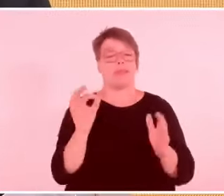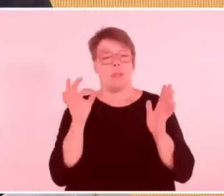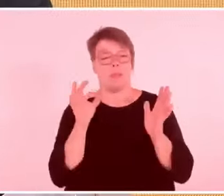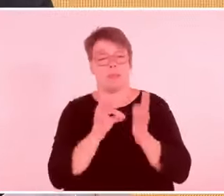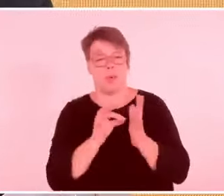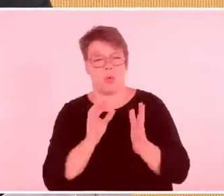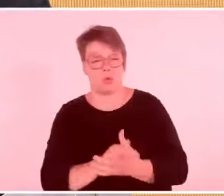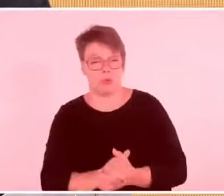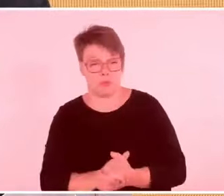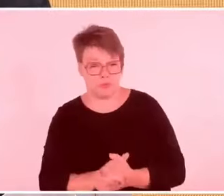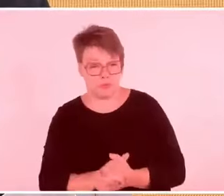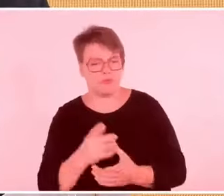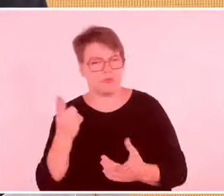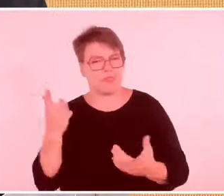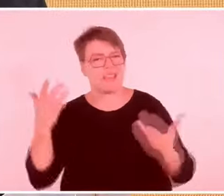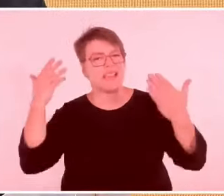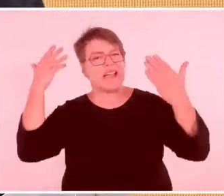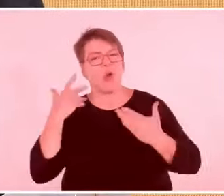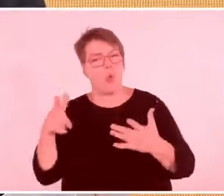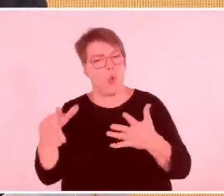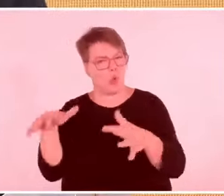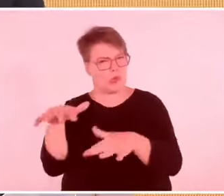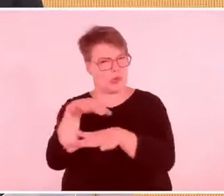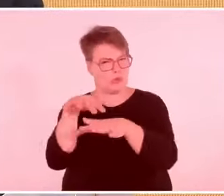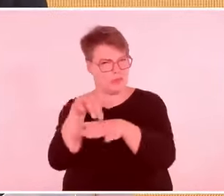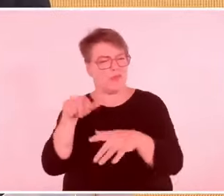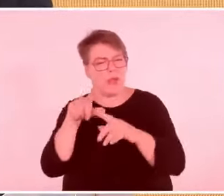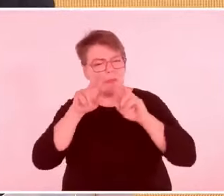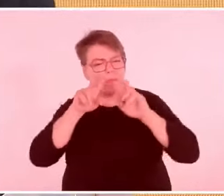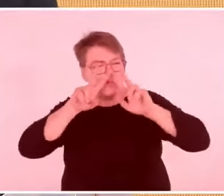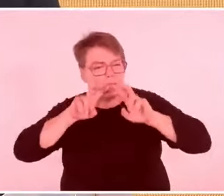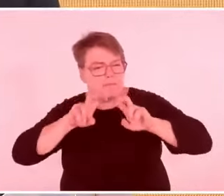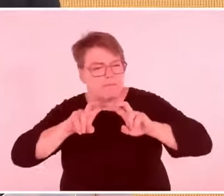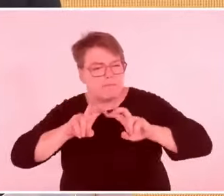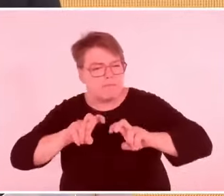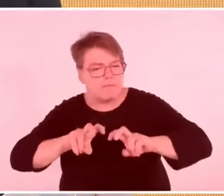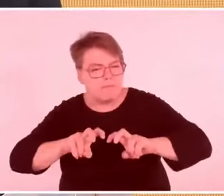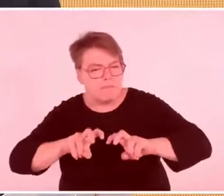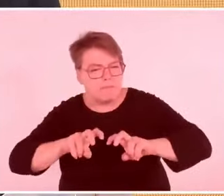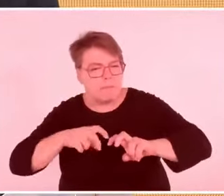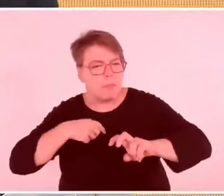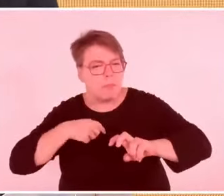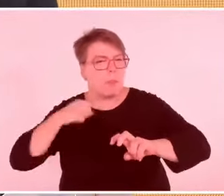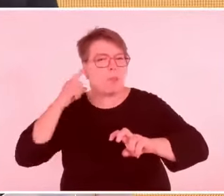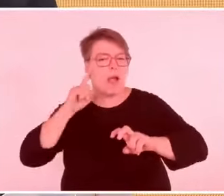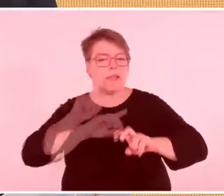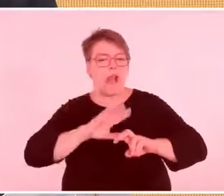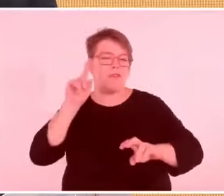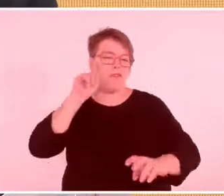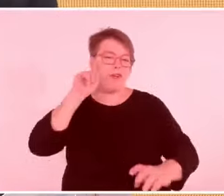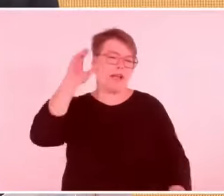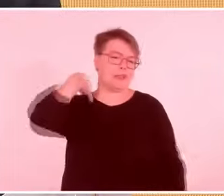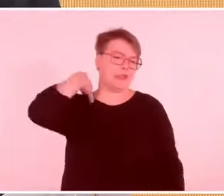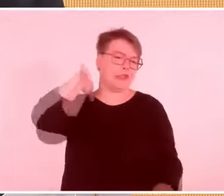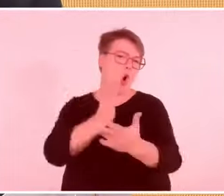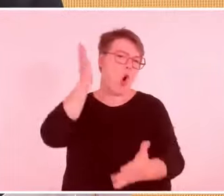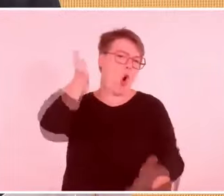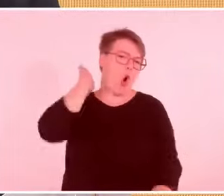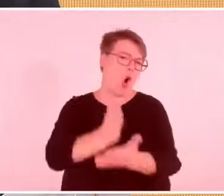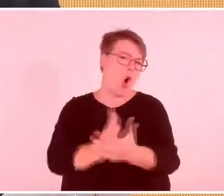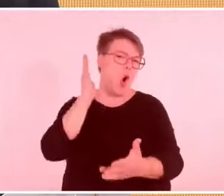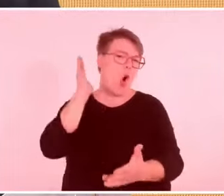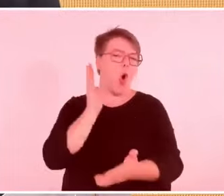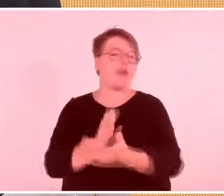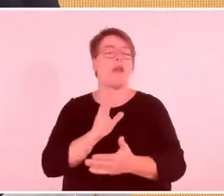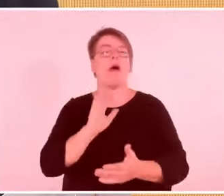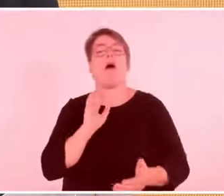ist, die sich als Weisheit tarnt. Die heißt nämlich dann, ein Feind ist jemand, dessen Story man nicht gehört hat. Ich tut mir leid, ich